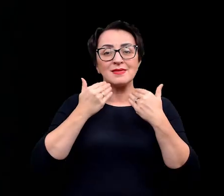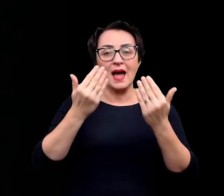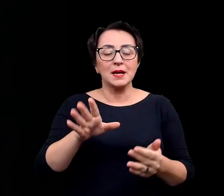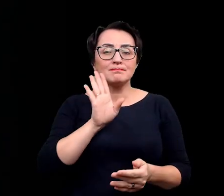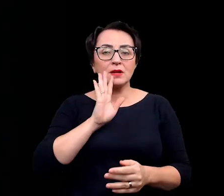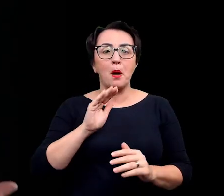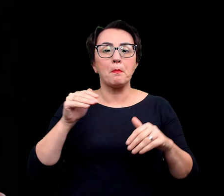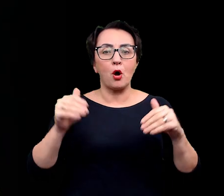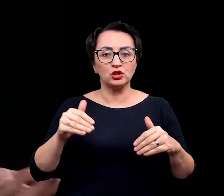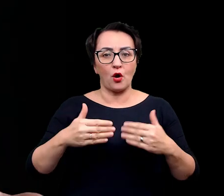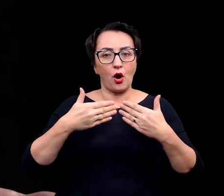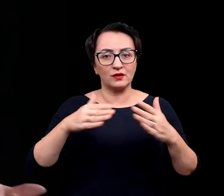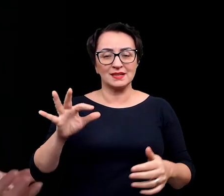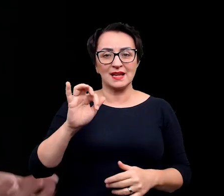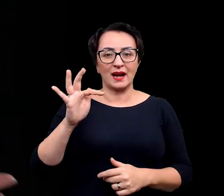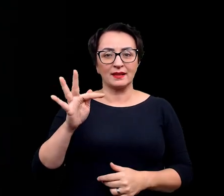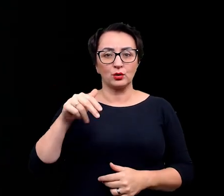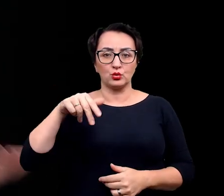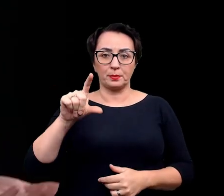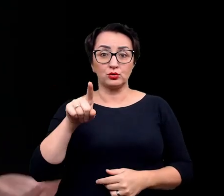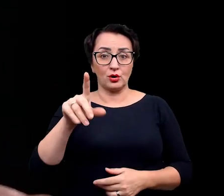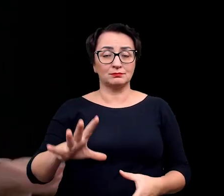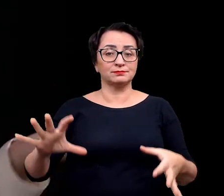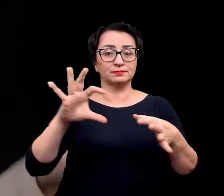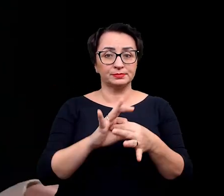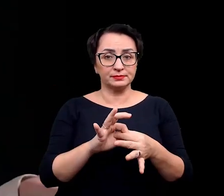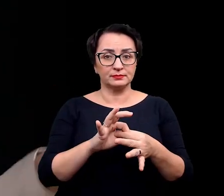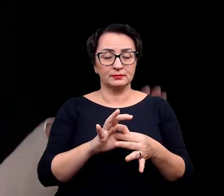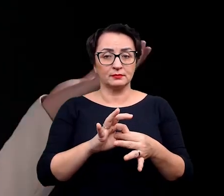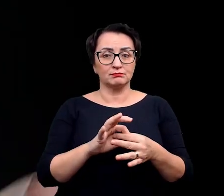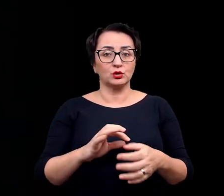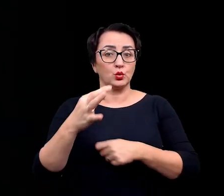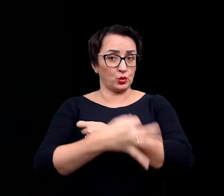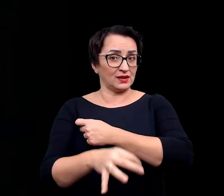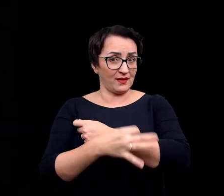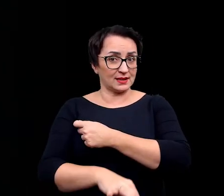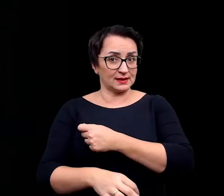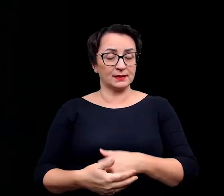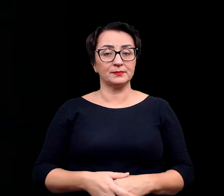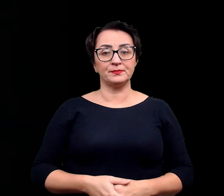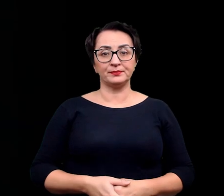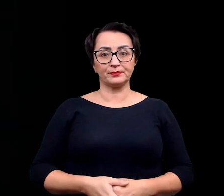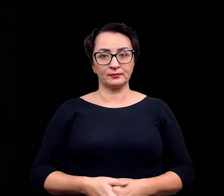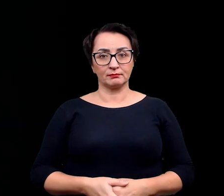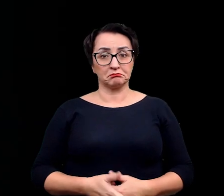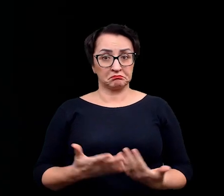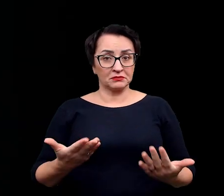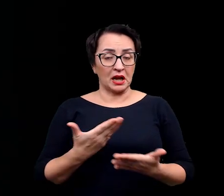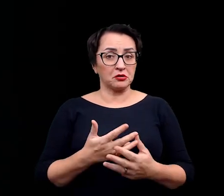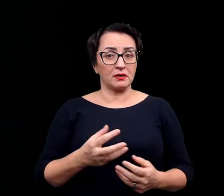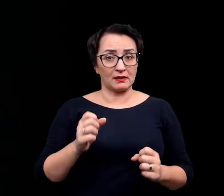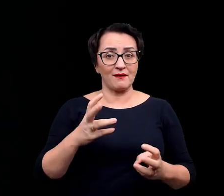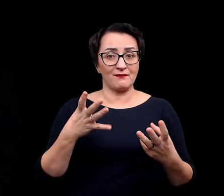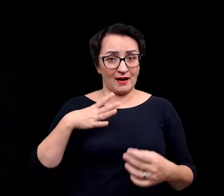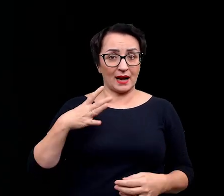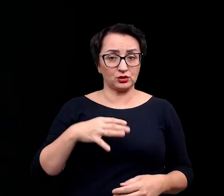możliwości otworzenia start-upów, które są związane m.in. z uniwersytetem, także jak najbardziej.